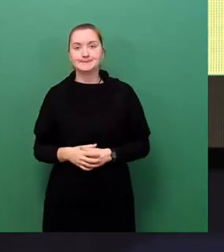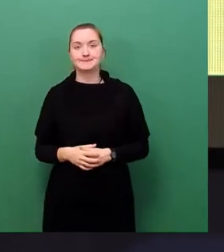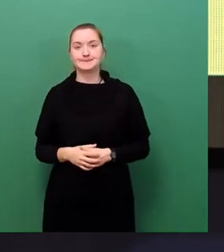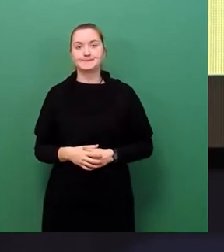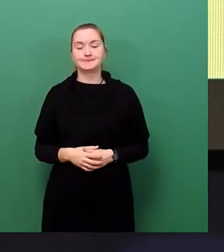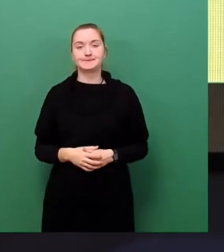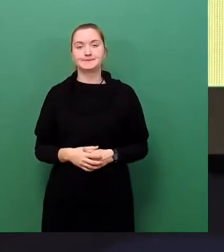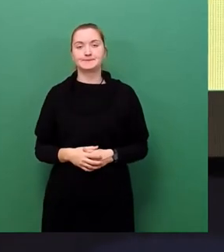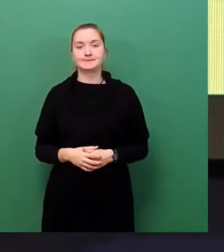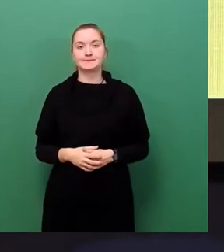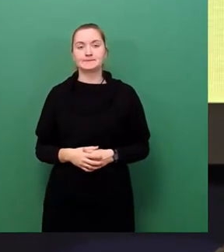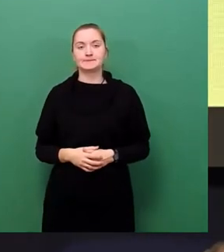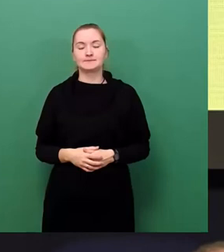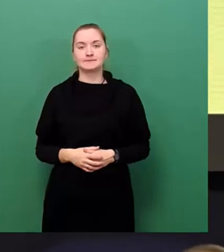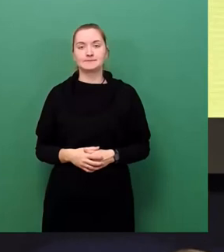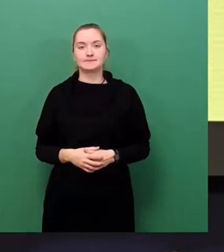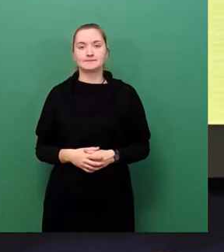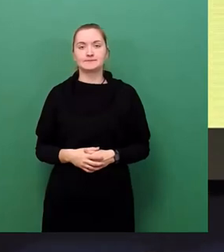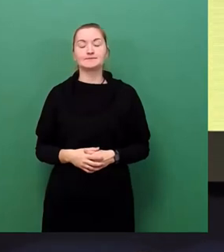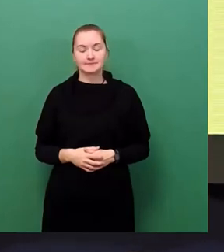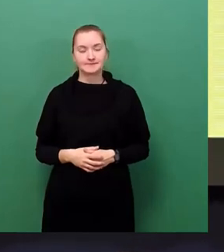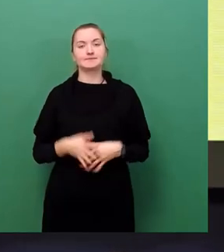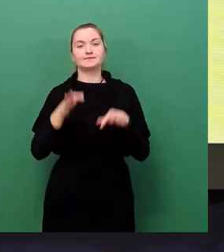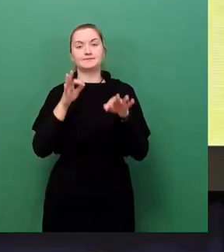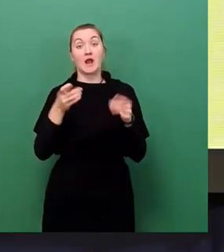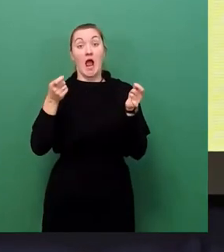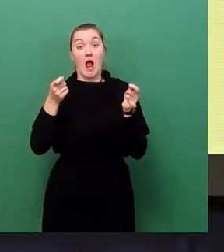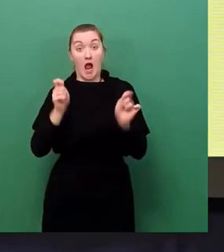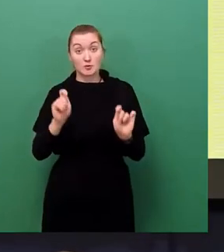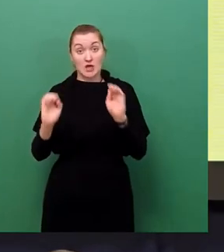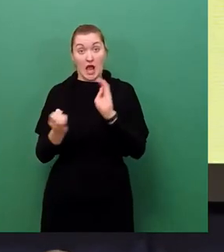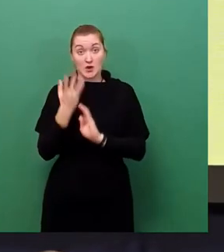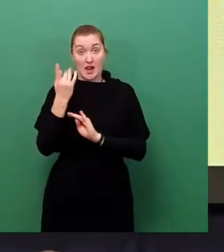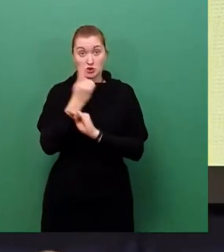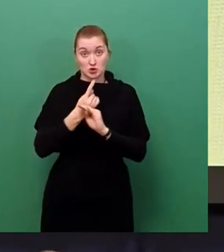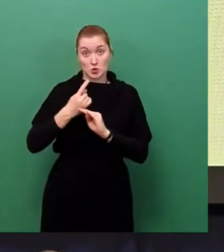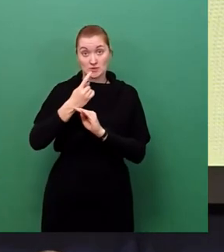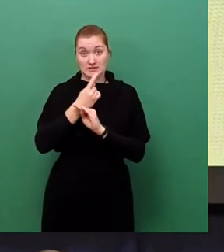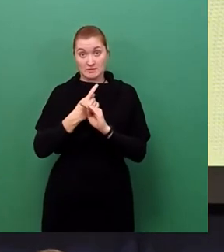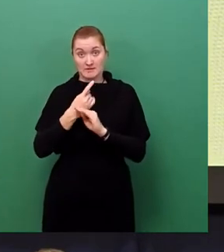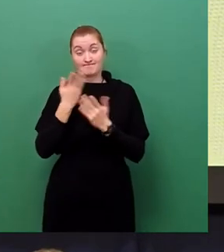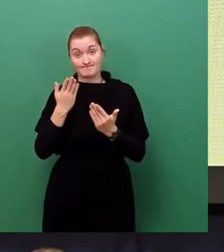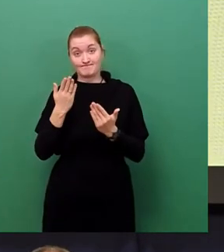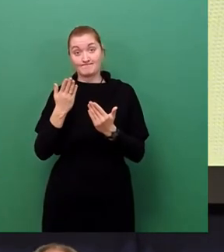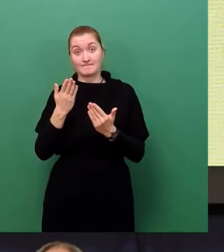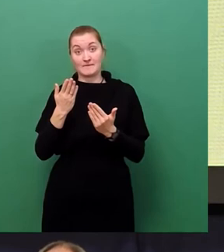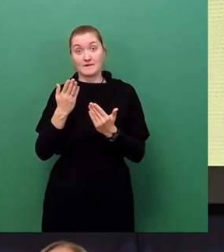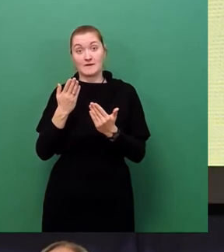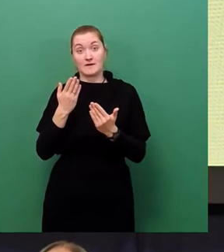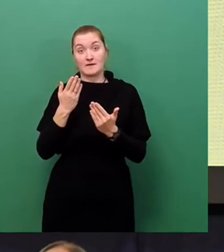So, und zum Abschluss mit der aktuellen Stunde für die Verwaltung, Herr Kollege Erster Bürgermeister.